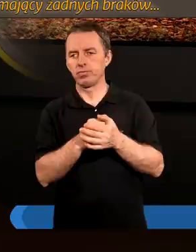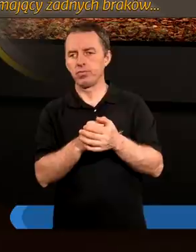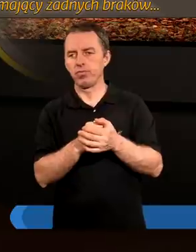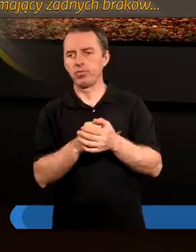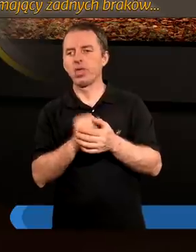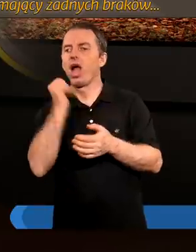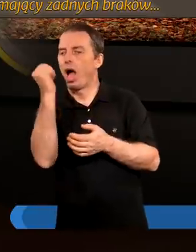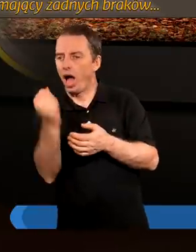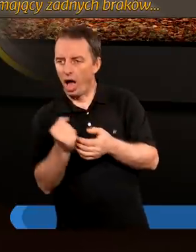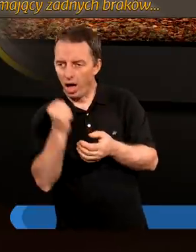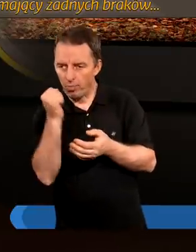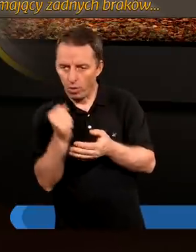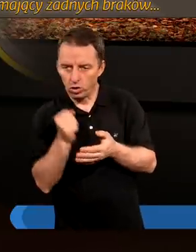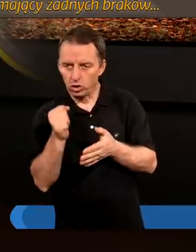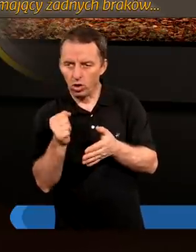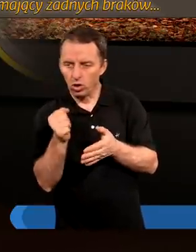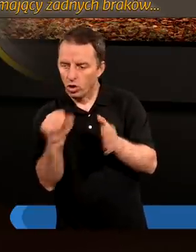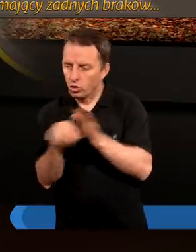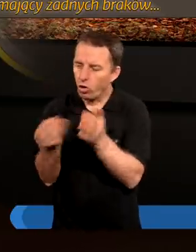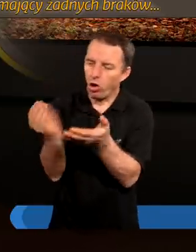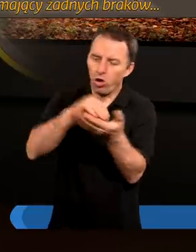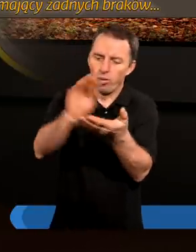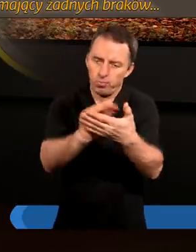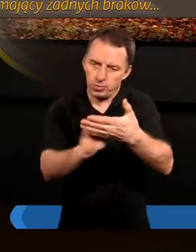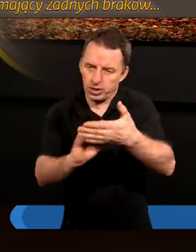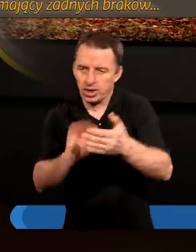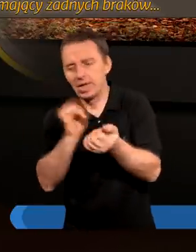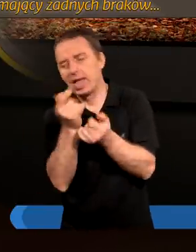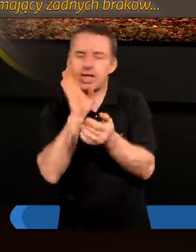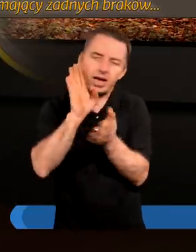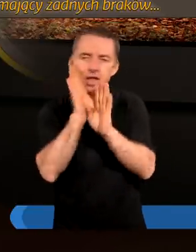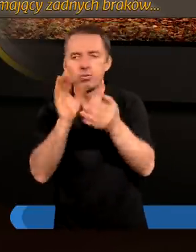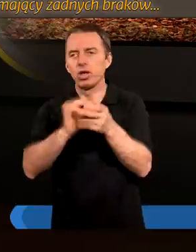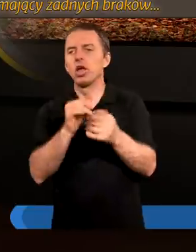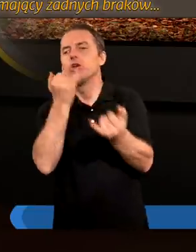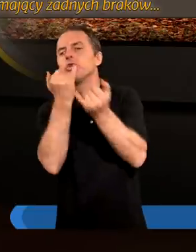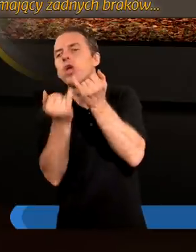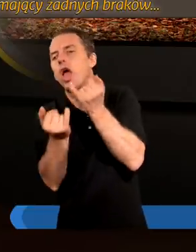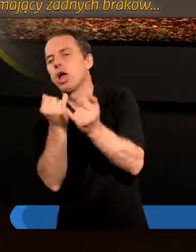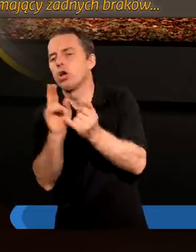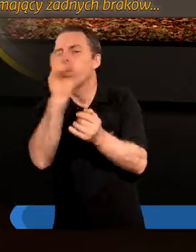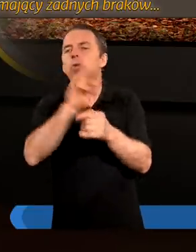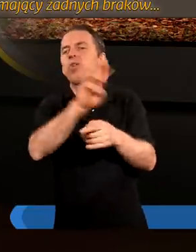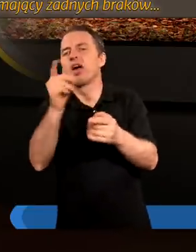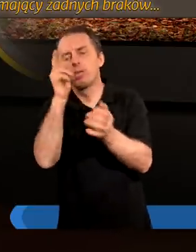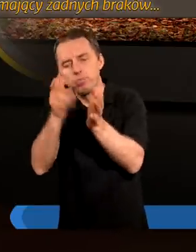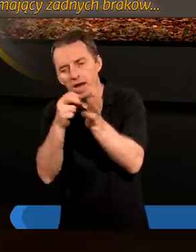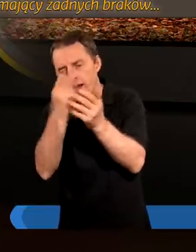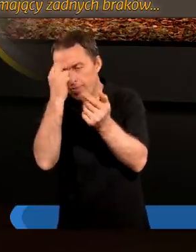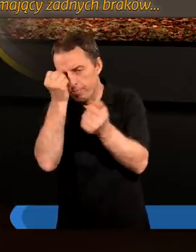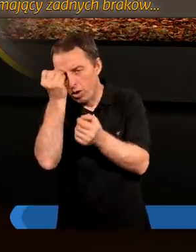I apostoł dopisuje jeszcze jak gdyby a jeśli komuś z was brak